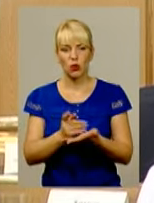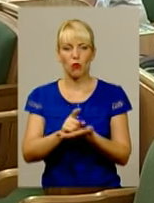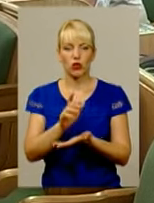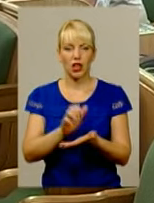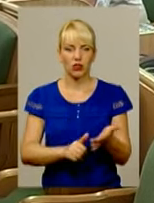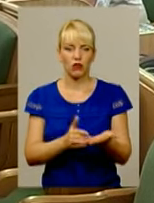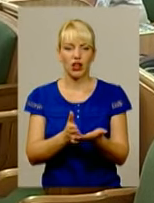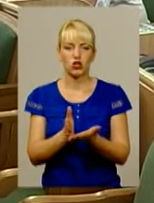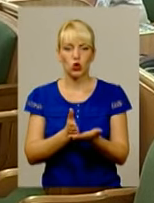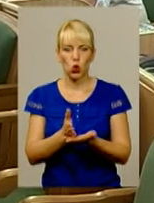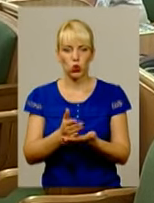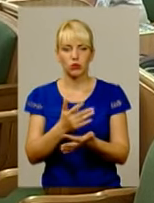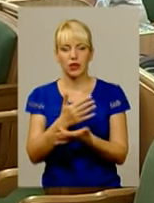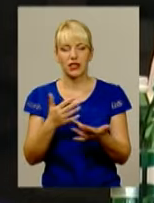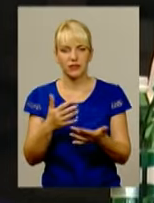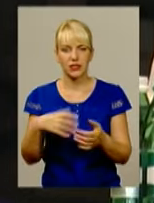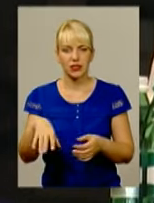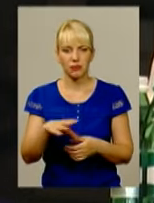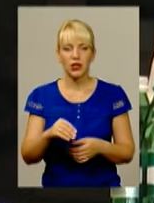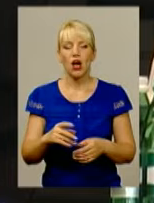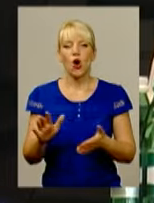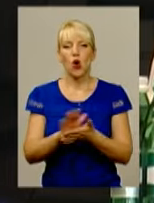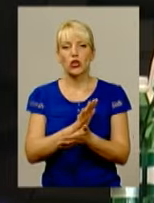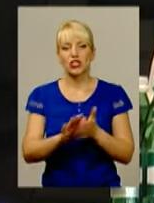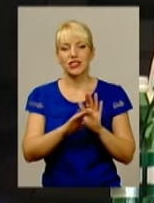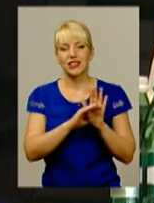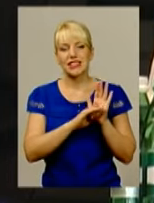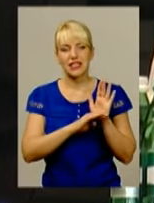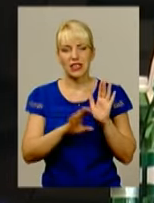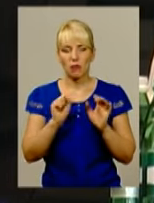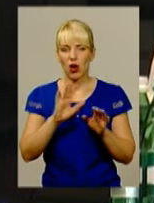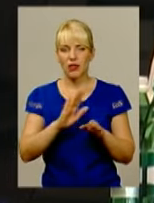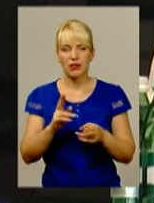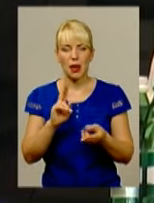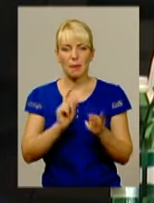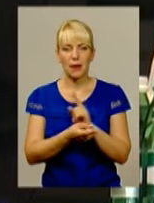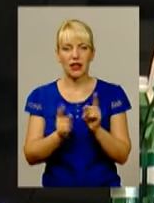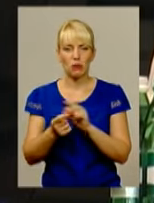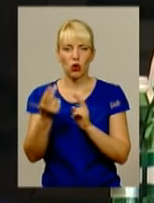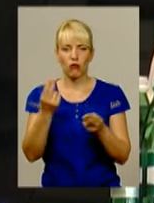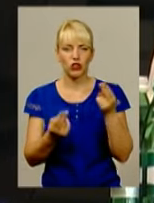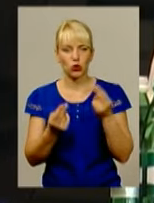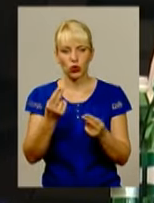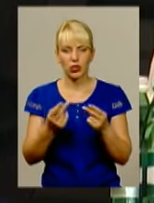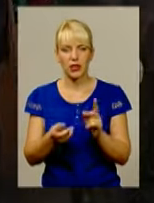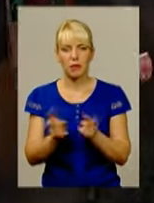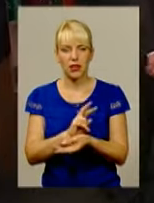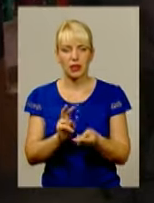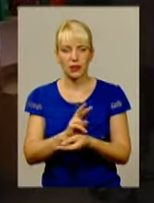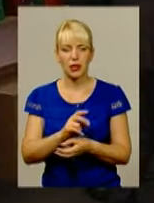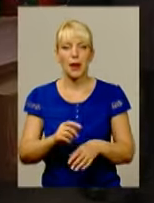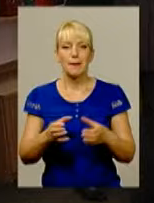державної влади. Очистити систему, а не перемальовувати кольори і міняти партійні квитки.